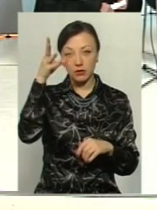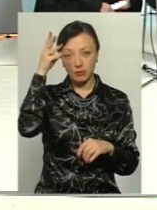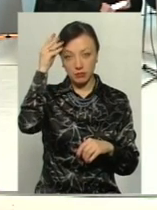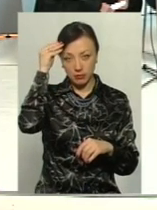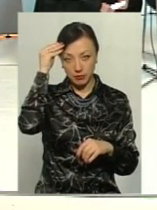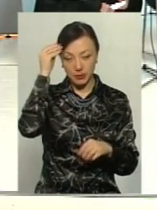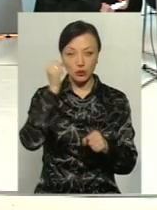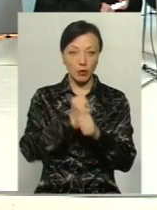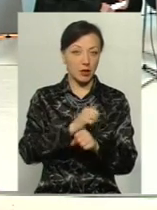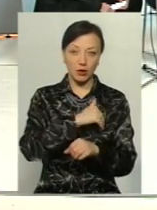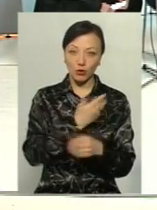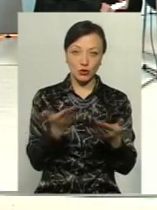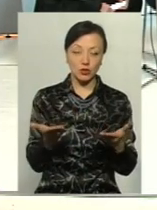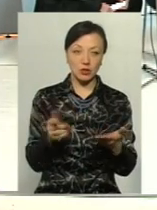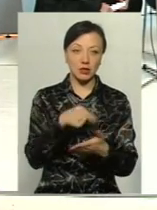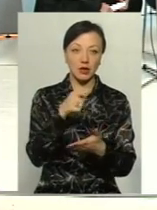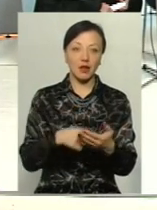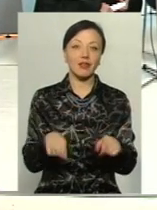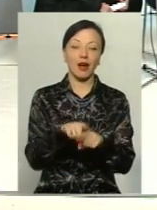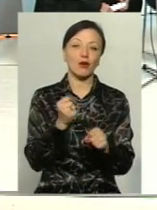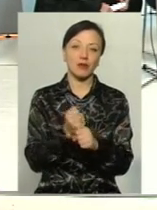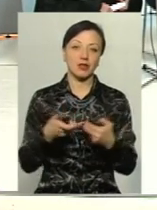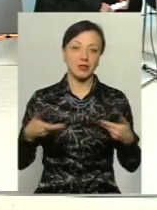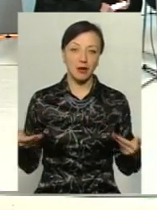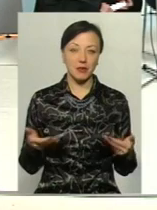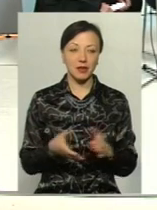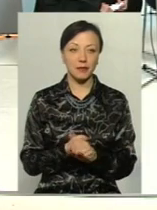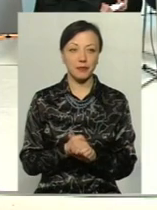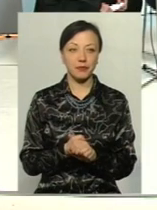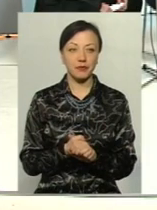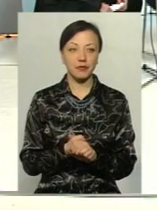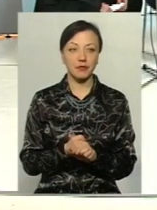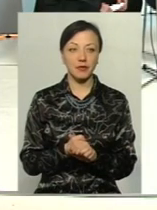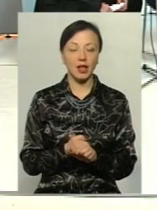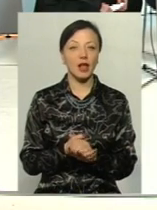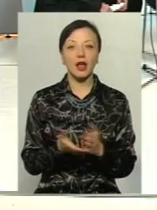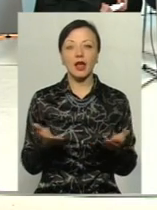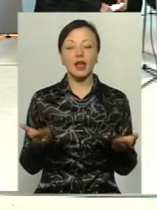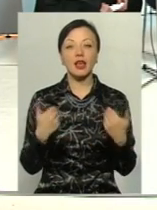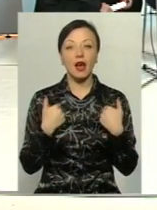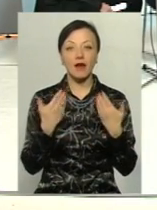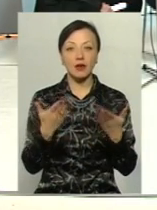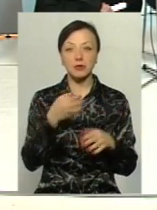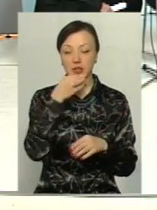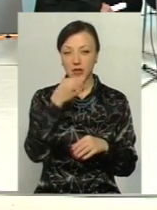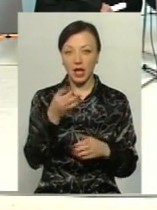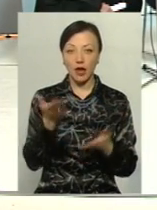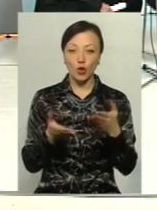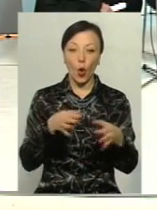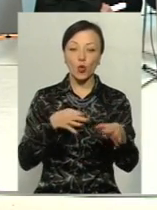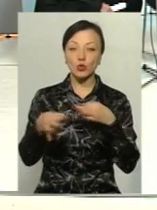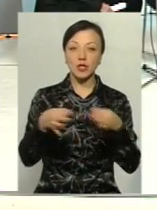відома і зробити, як хочете? Власне, ми так і робили з нами. Ну, мають, мабуть, але я вам скажу, я хочу використати... Якщо